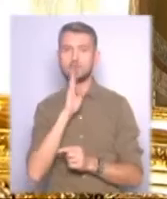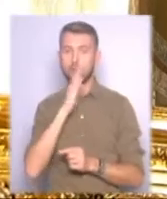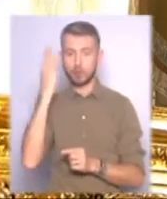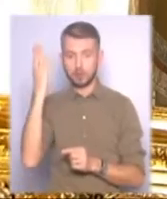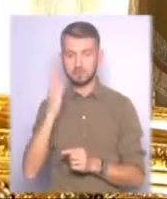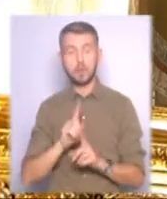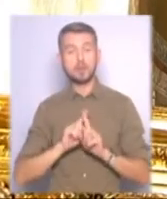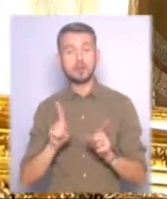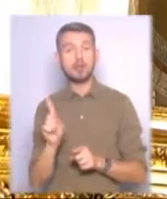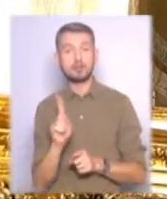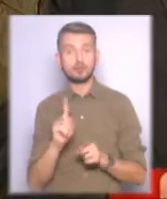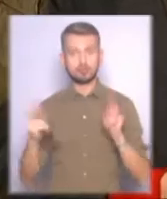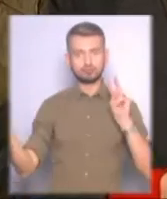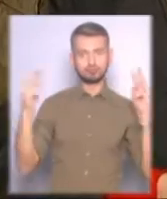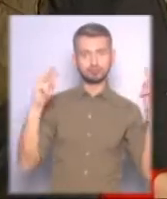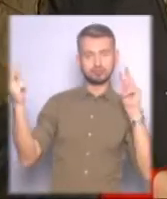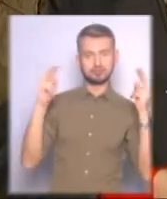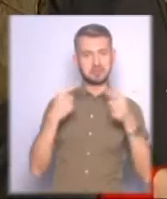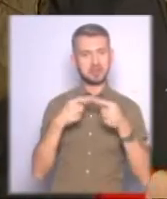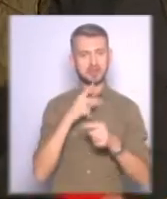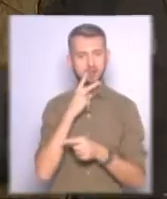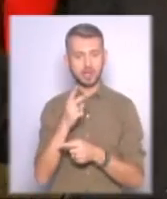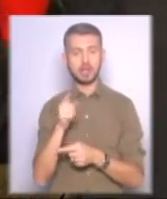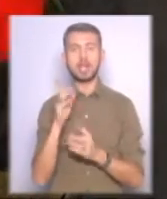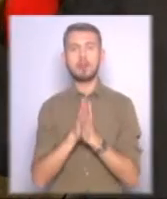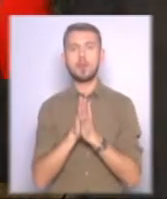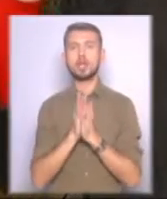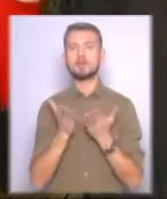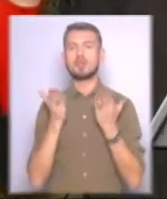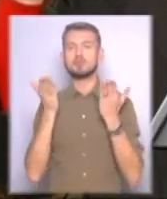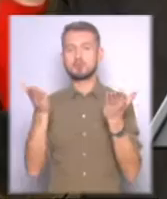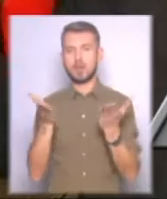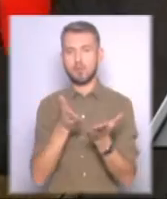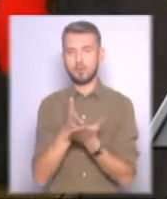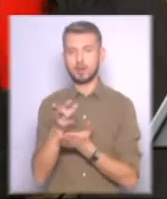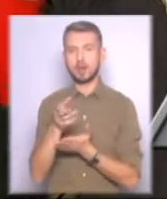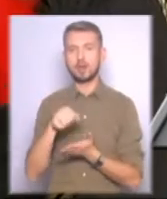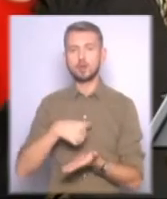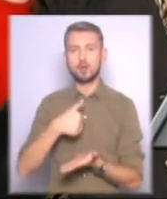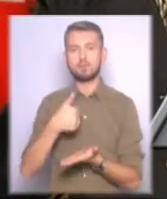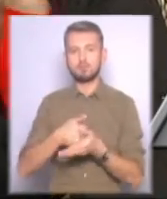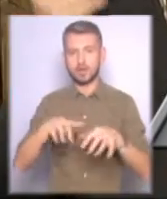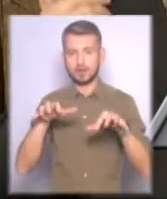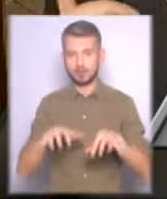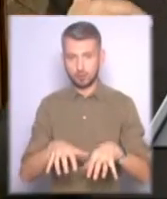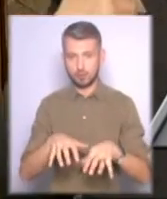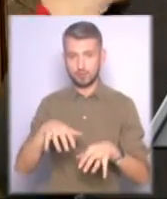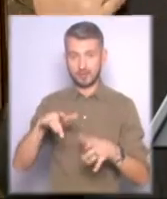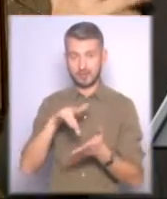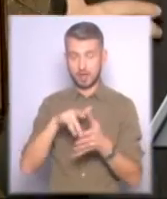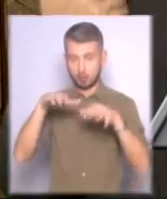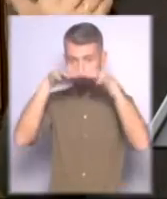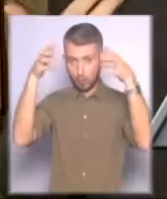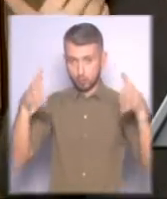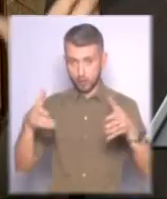Діва Марія має різний вигляд. Її молитва спрямована до престолу пантократа, якого ми бачимо у Купаїв Центральному. Її